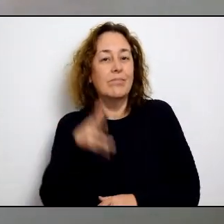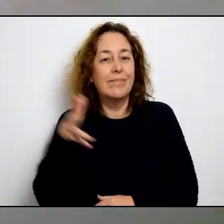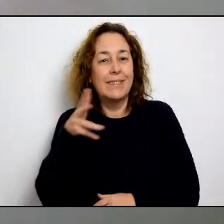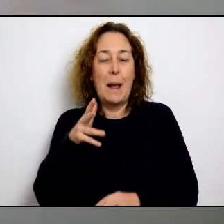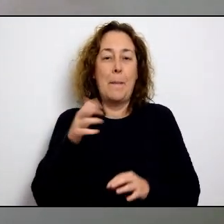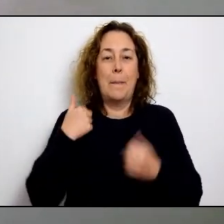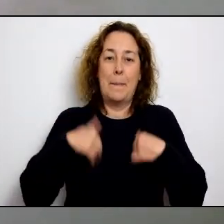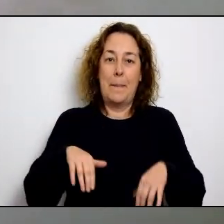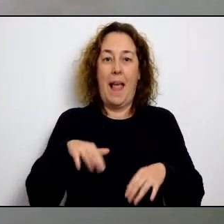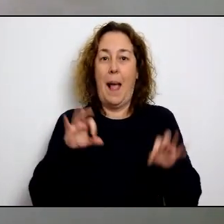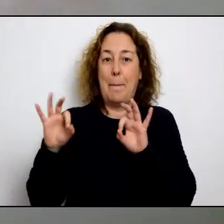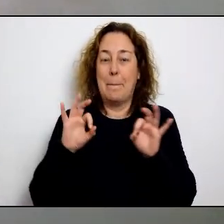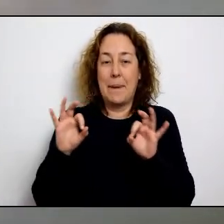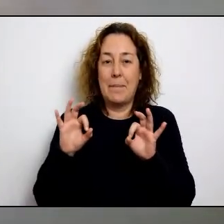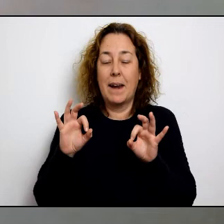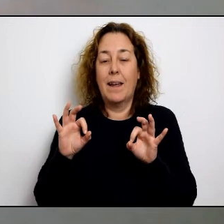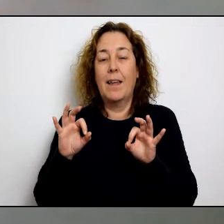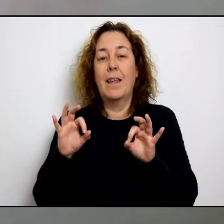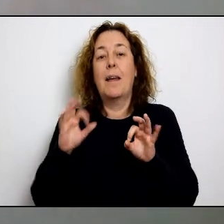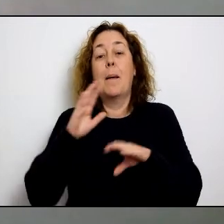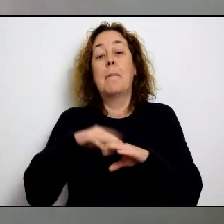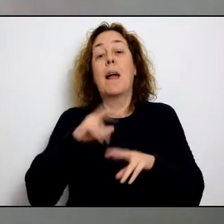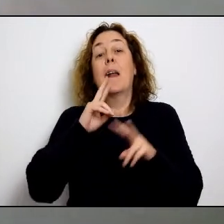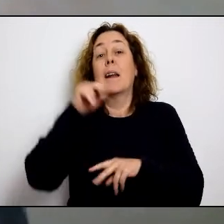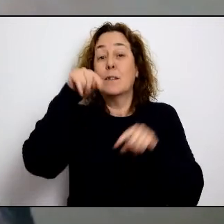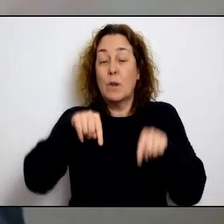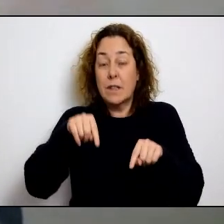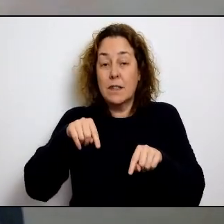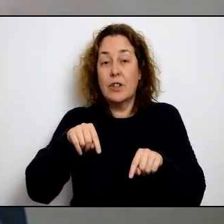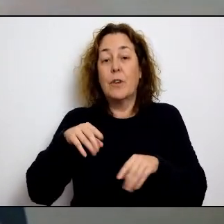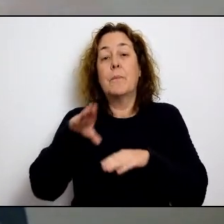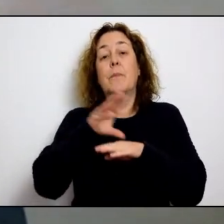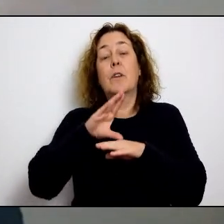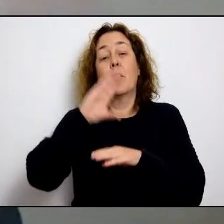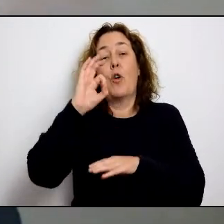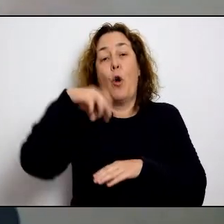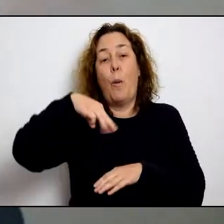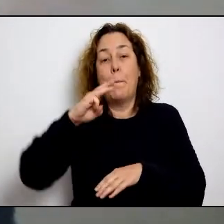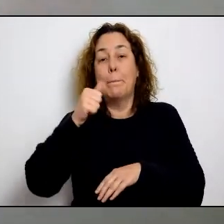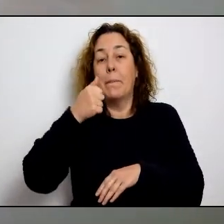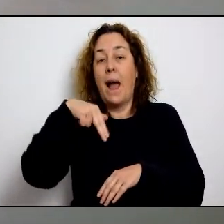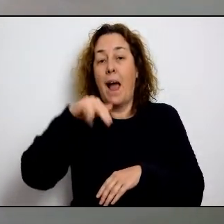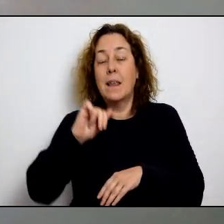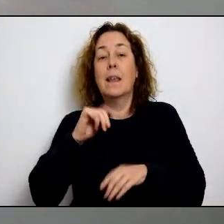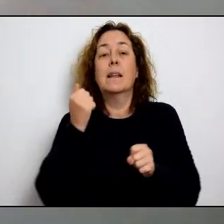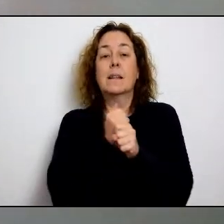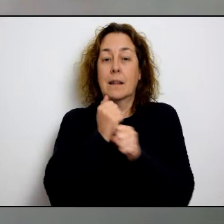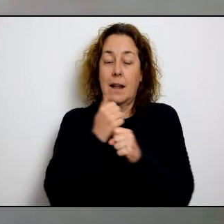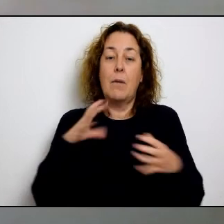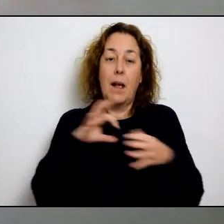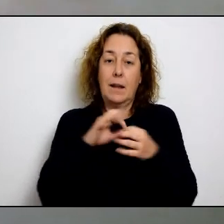turística. Estem preparant temporada turística temporada alta a Menorca i per tant hi ha molta producció que està encaminada a cobrir aquestes necessitats.